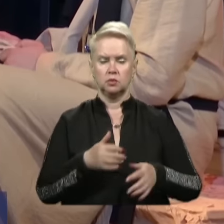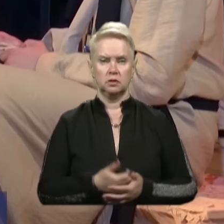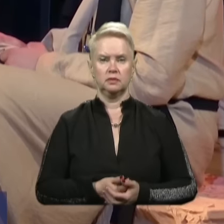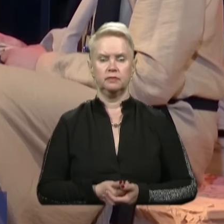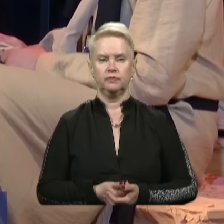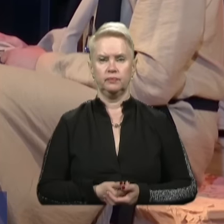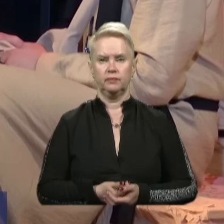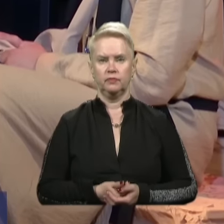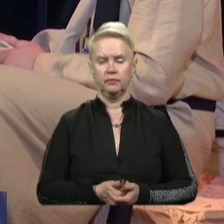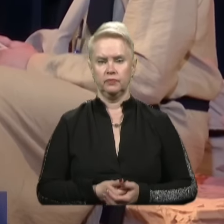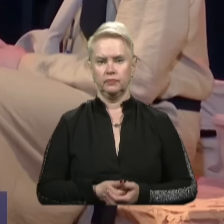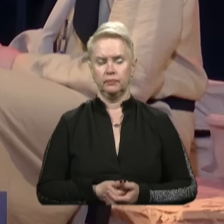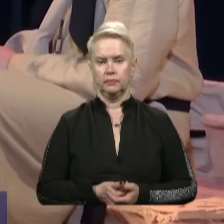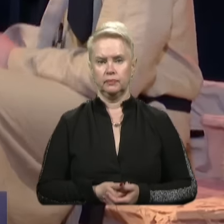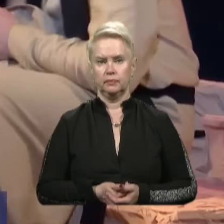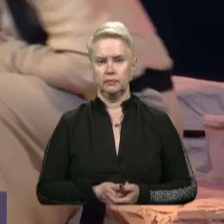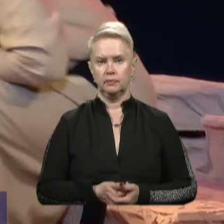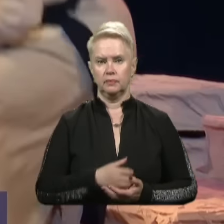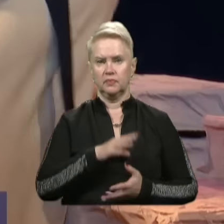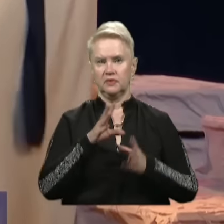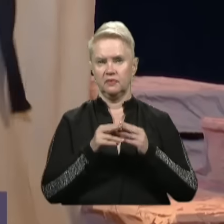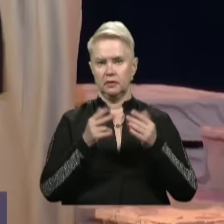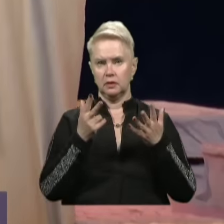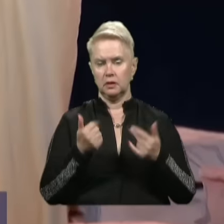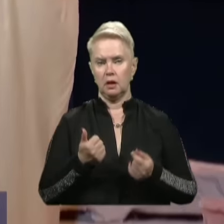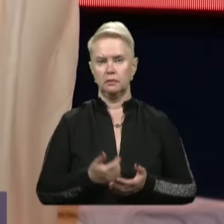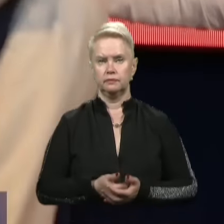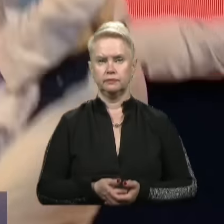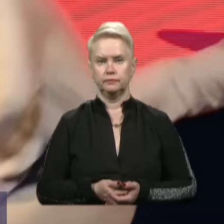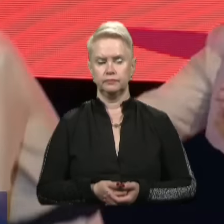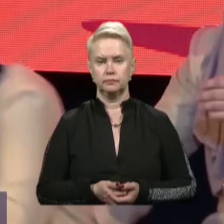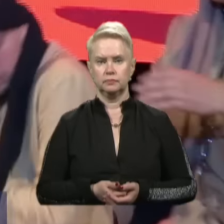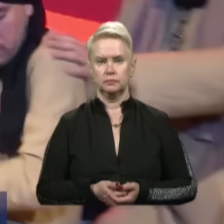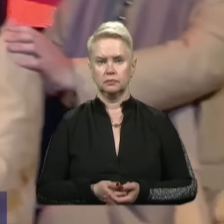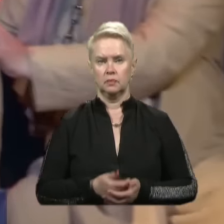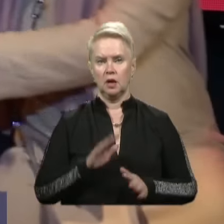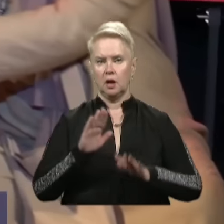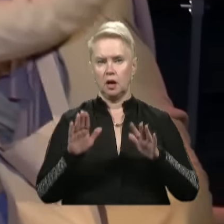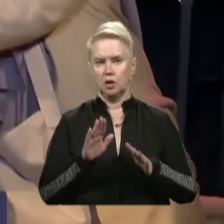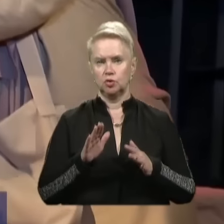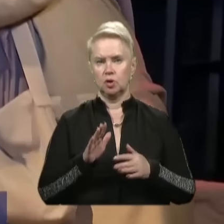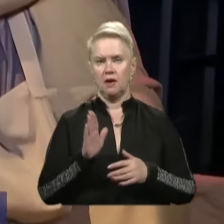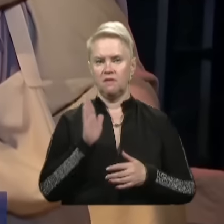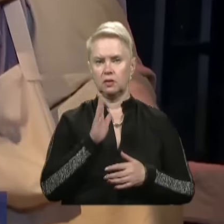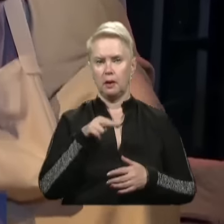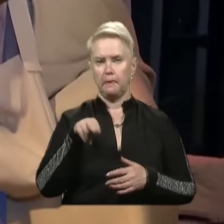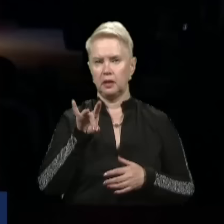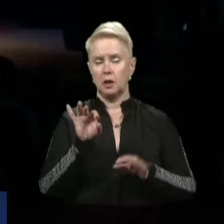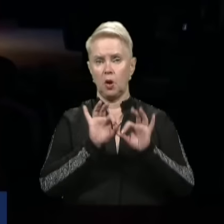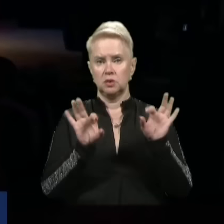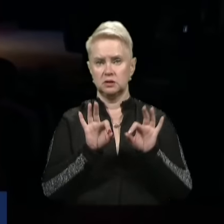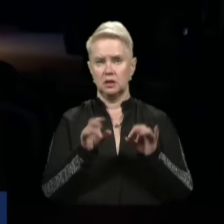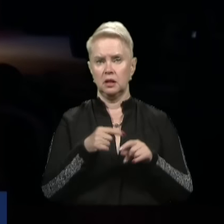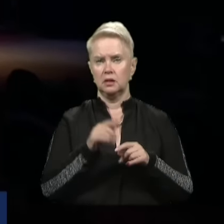Маєш один дорог. Ну взагалі так. А я не входив, я вий. Режисер вистави Володимир Петренко розповідає, що